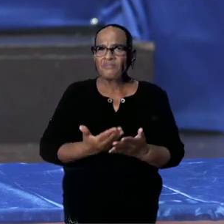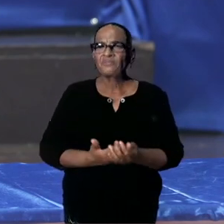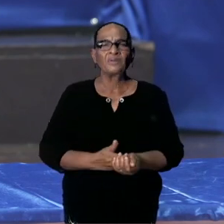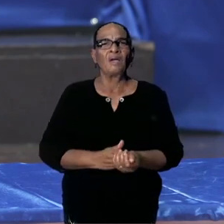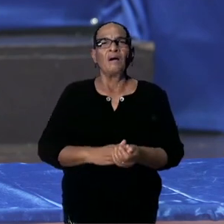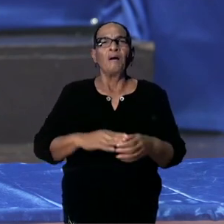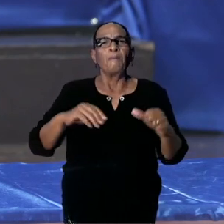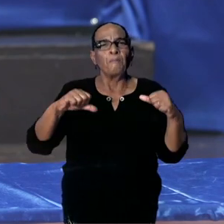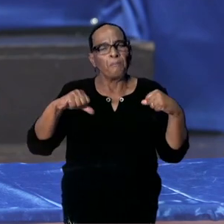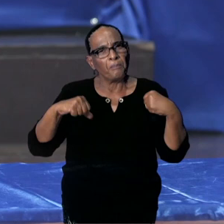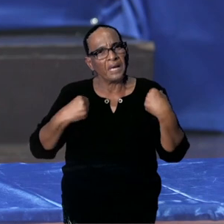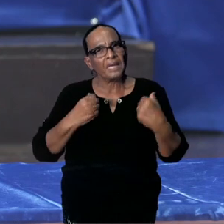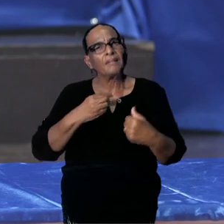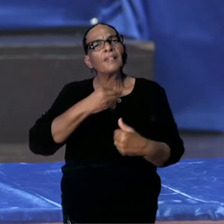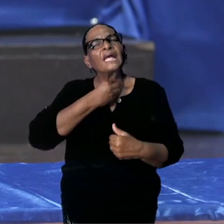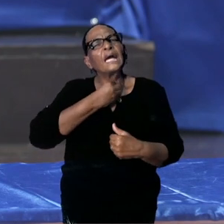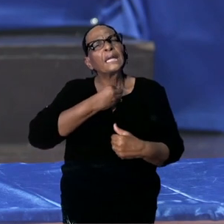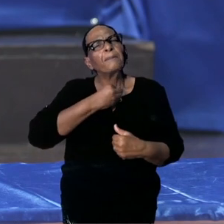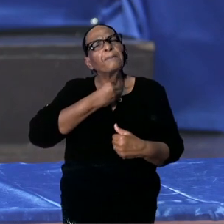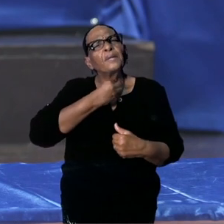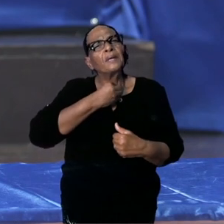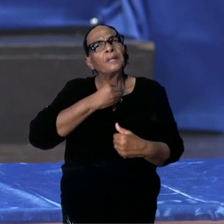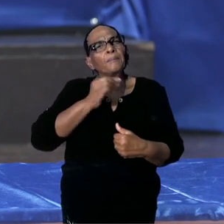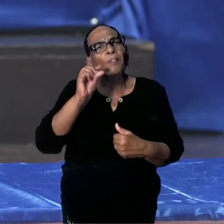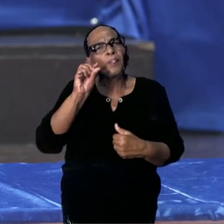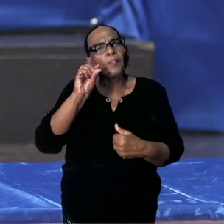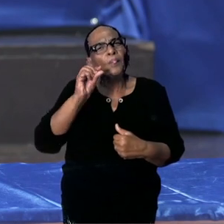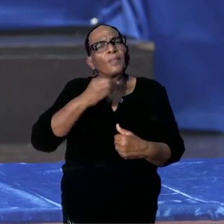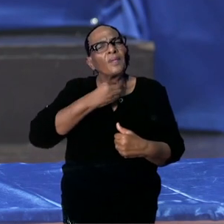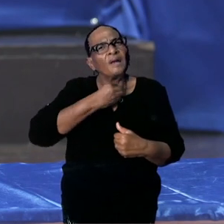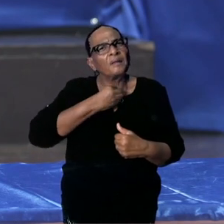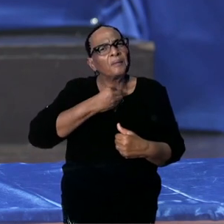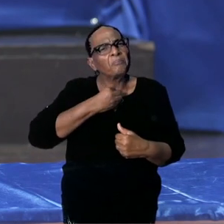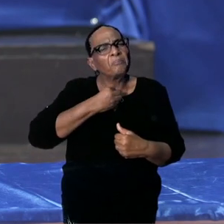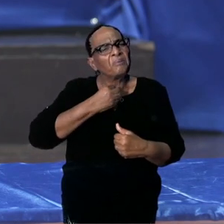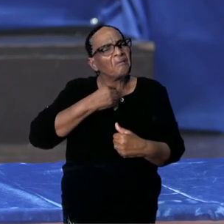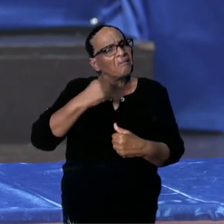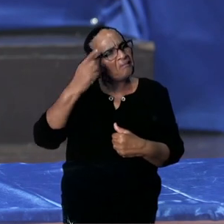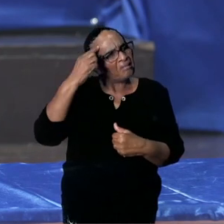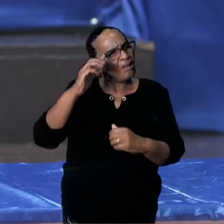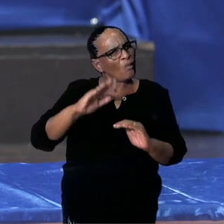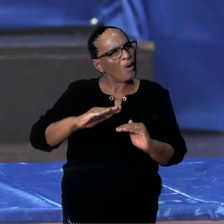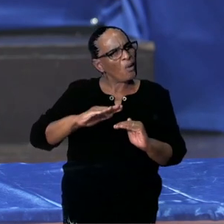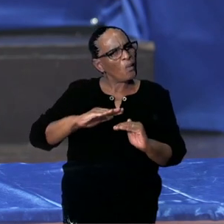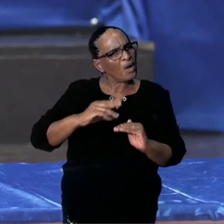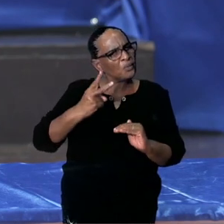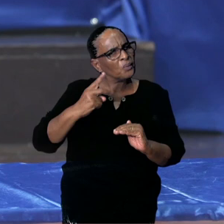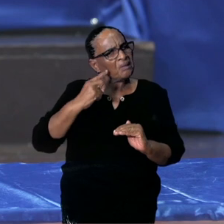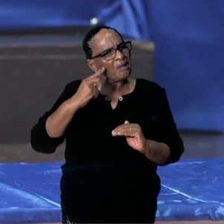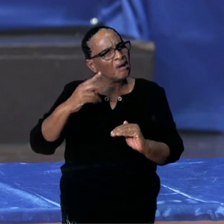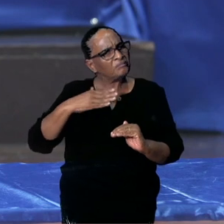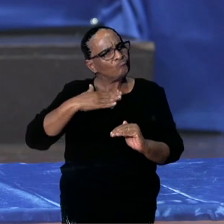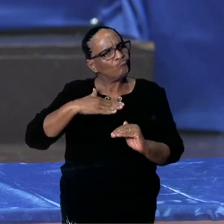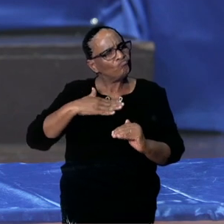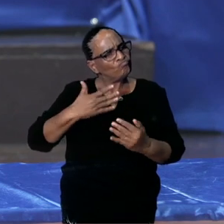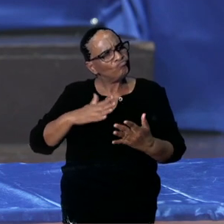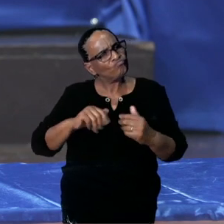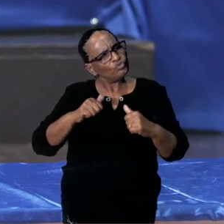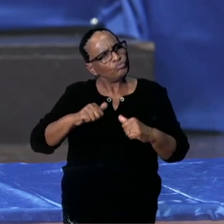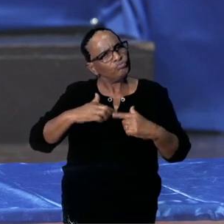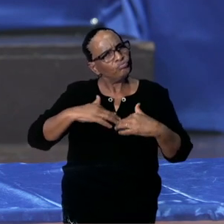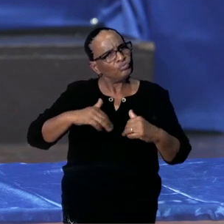inderdaad als een griepje, maar denk dus niet, ik wacht nog een dag of nog twee, kijk even aan.